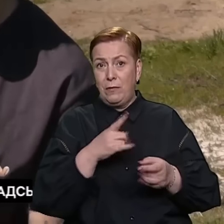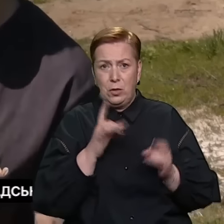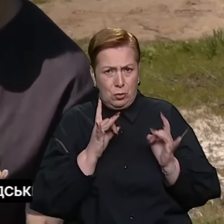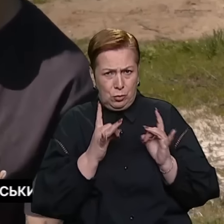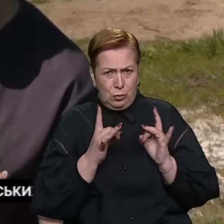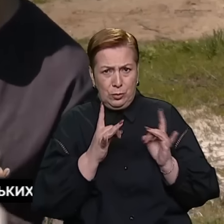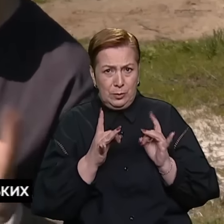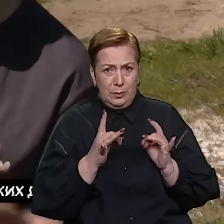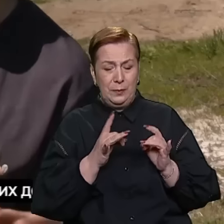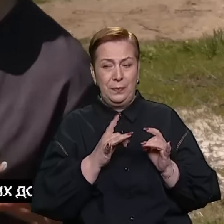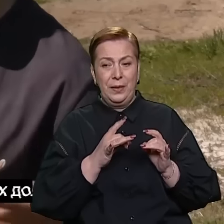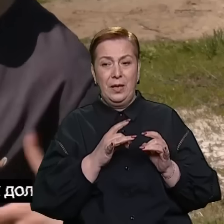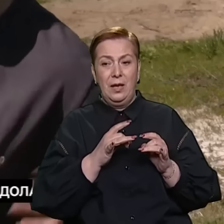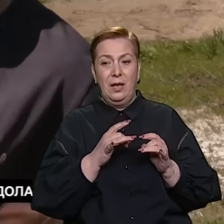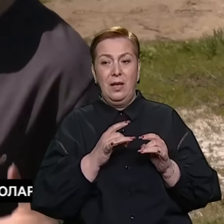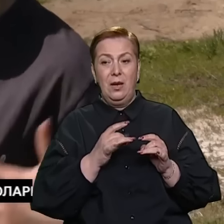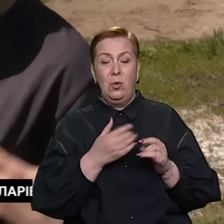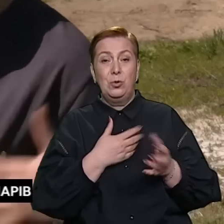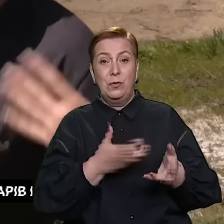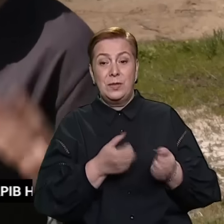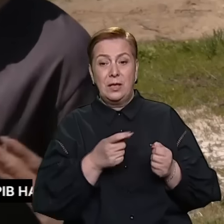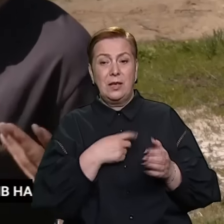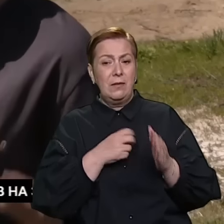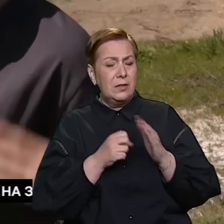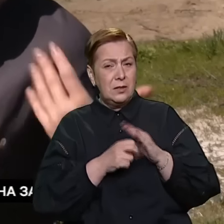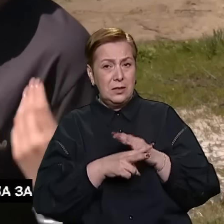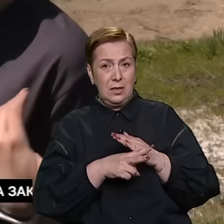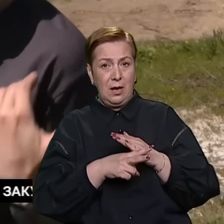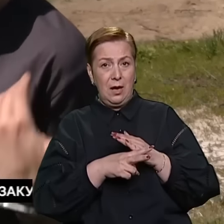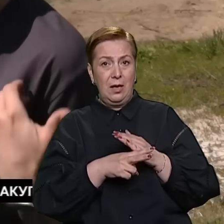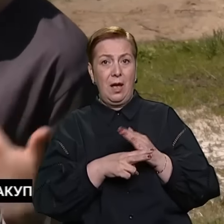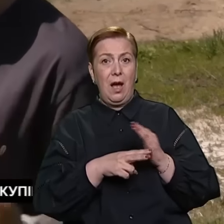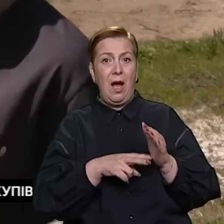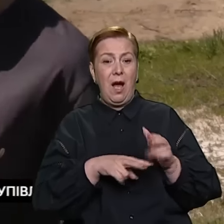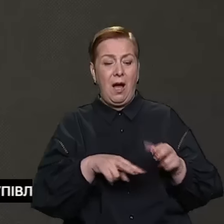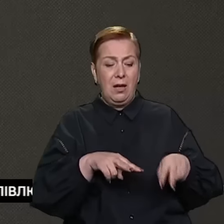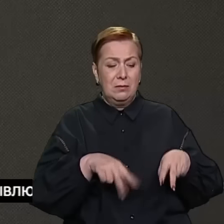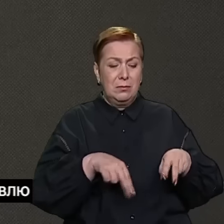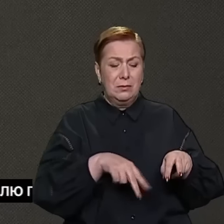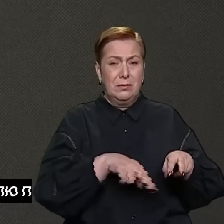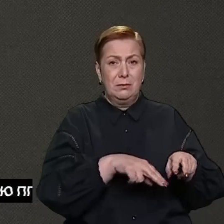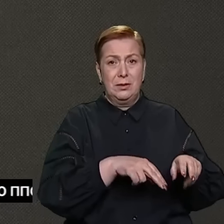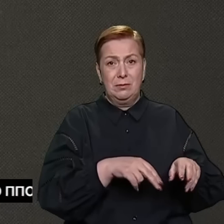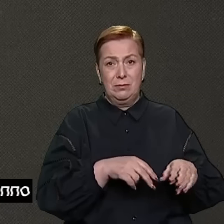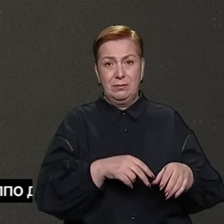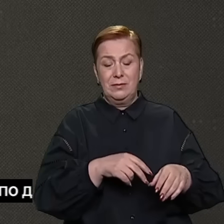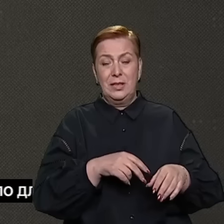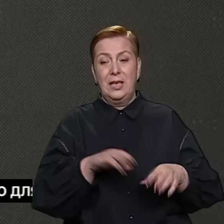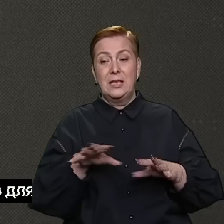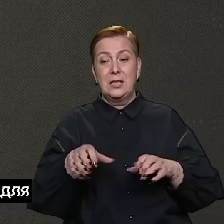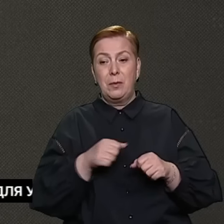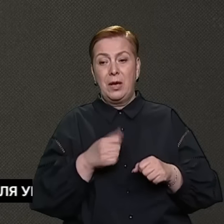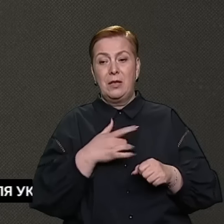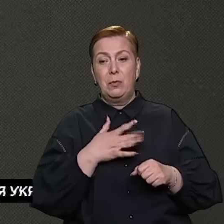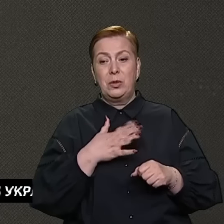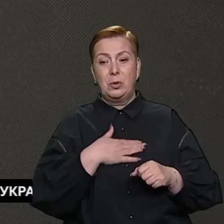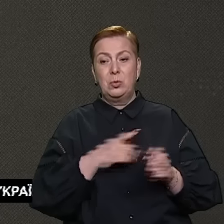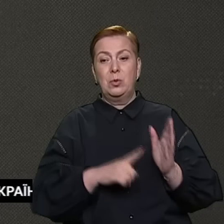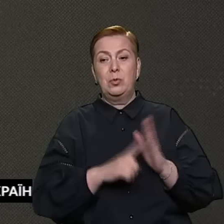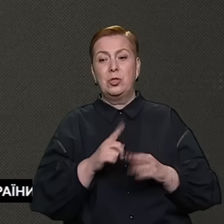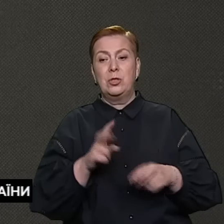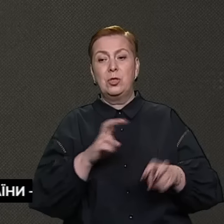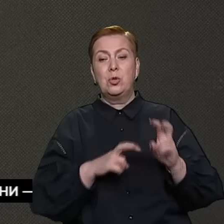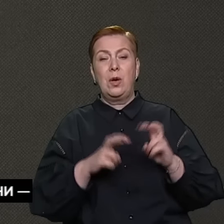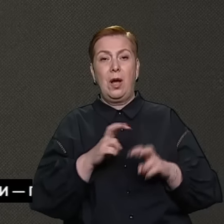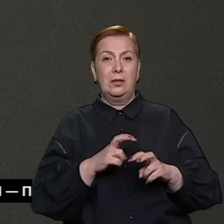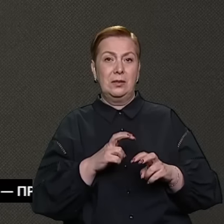Кажу, що ж таке. І він починає тікати, і він не може підняти задню частину тіла. Собаку забрали у притулок і почали шукати господарів.